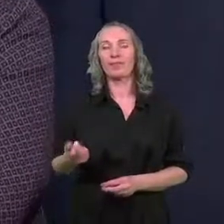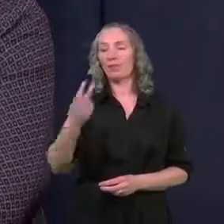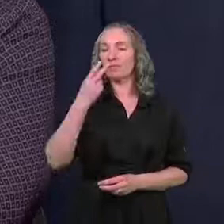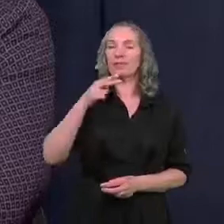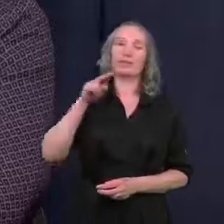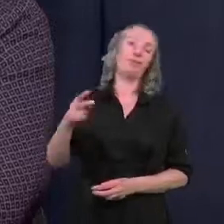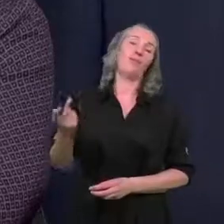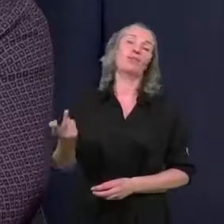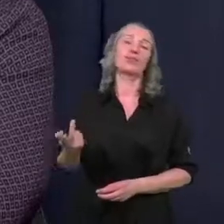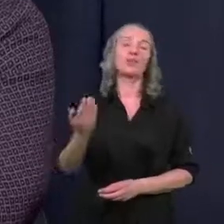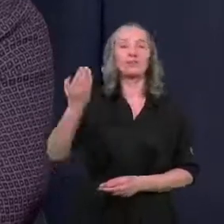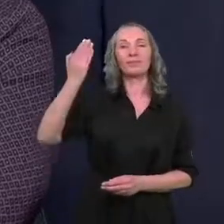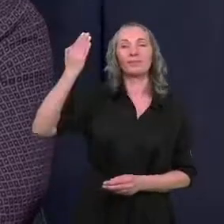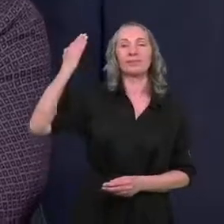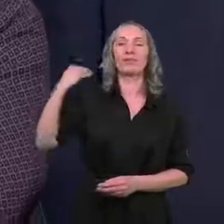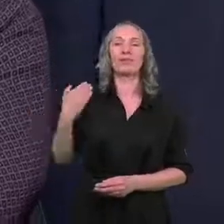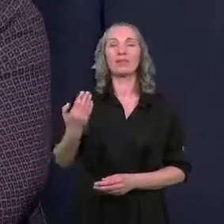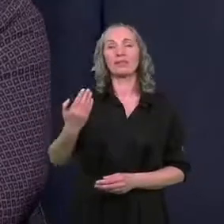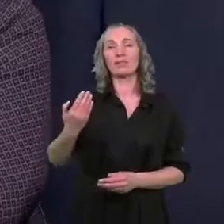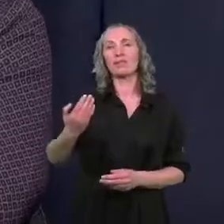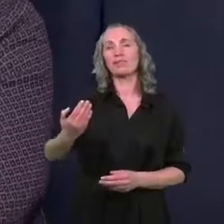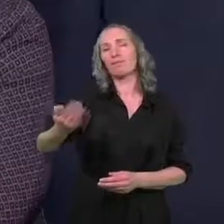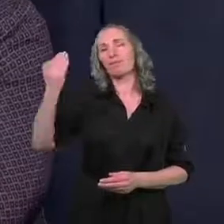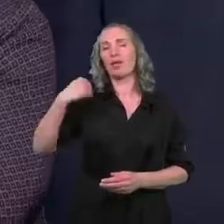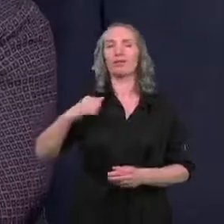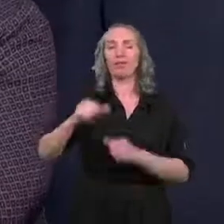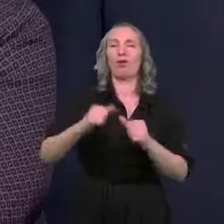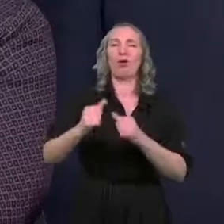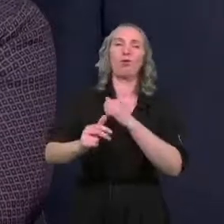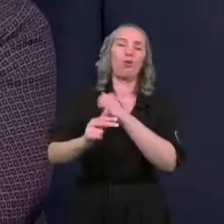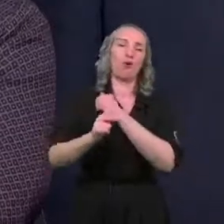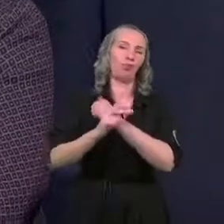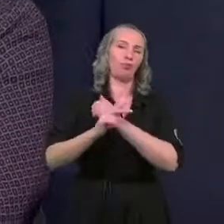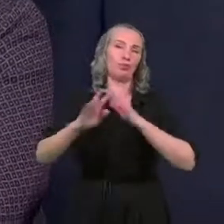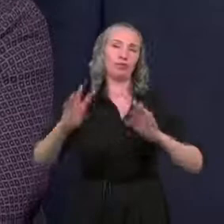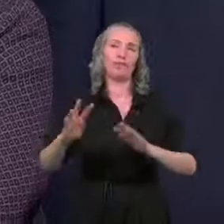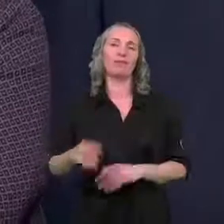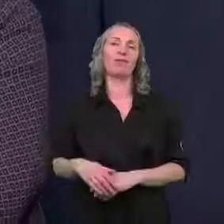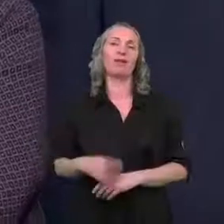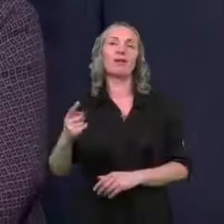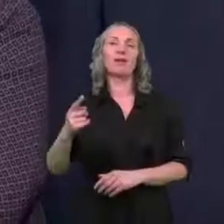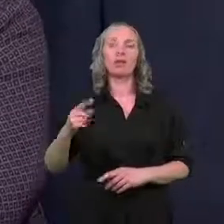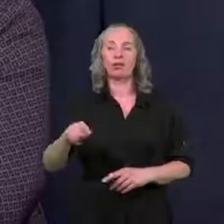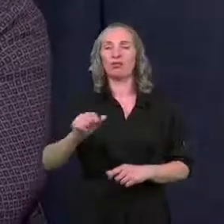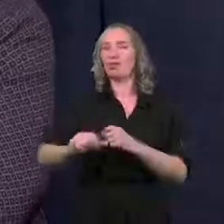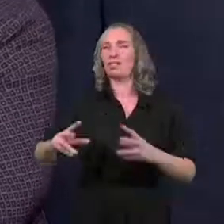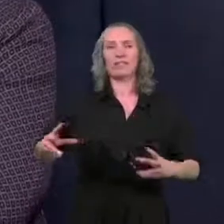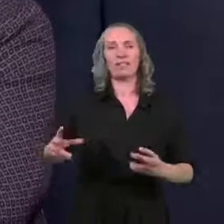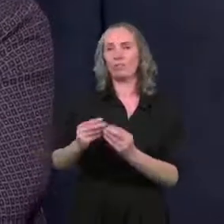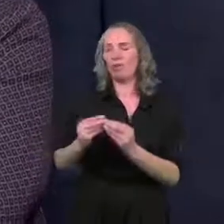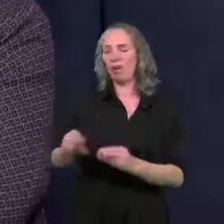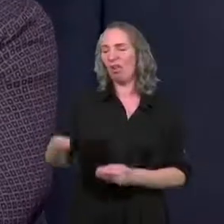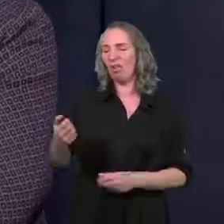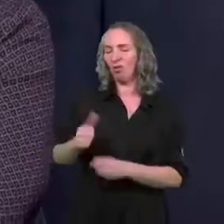spojrzenie jeszcze z przeszłości, sprzed roku 1989, że właściwie to, co wspólne, to nie jest